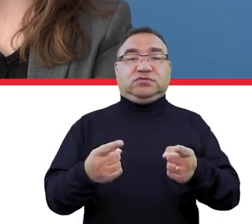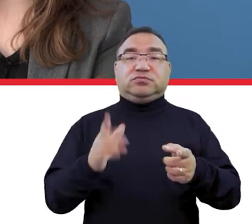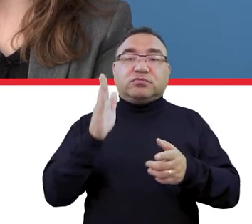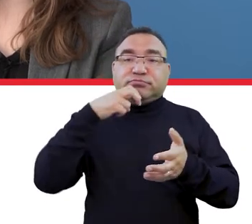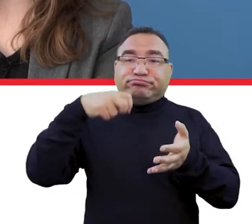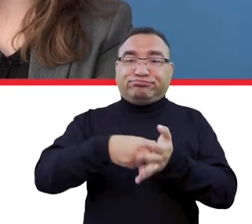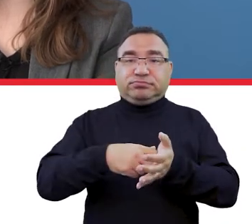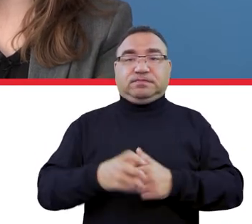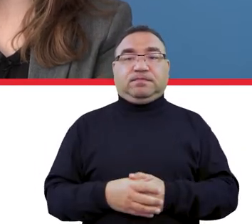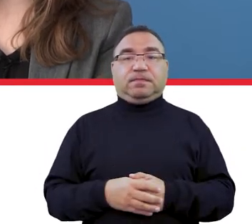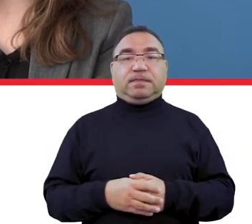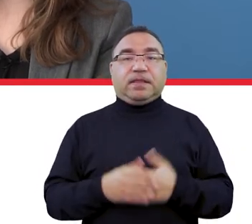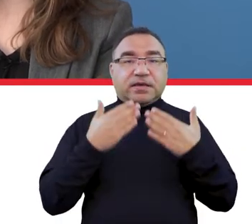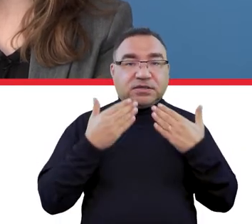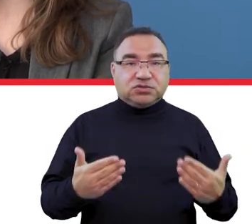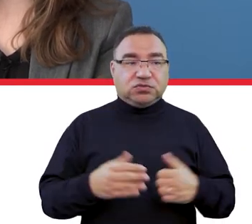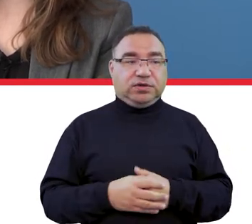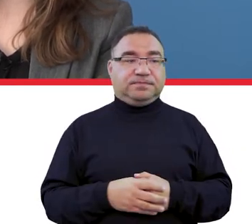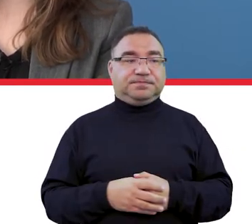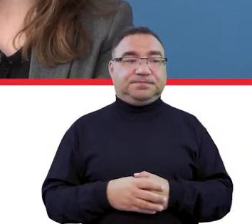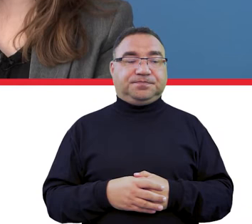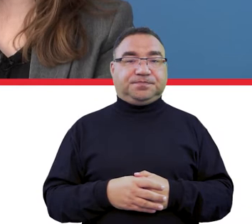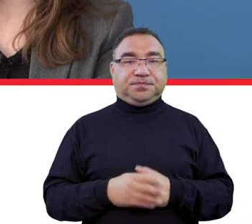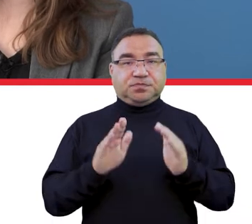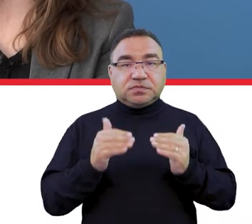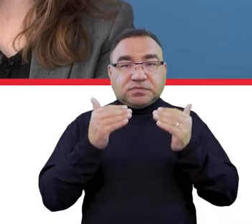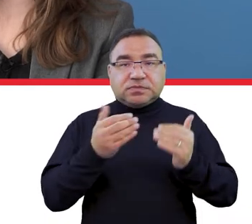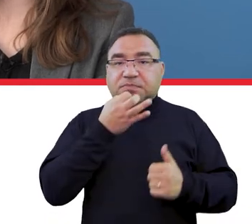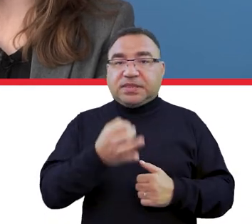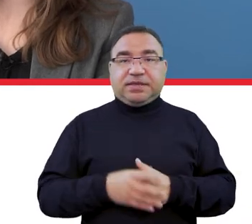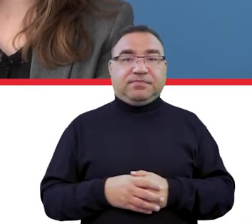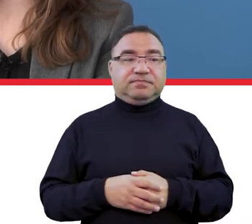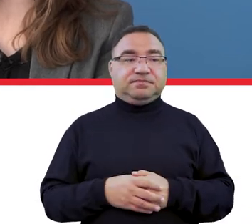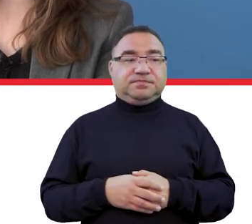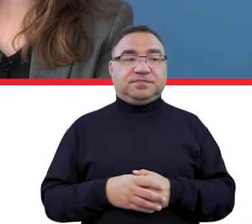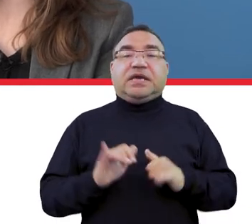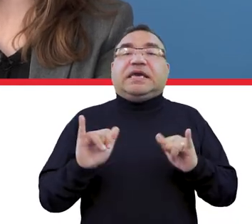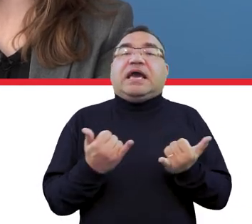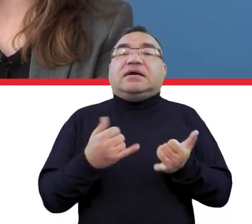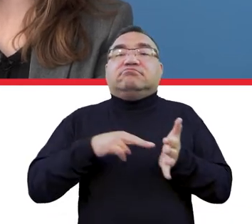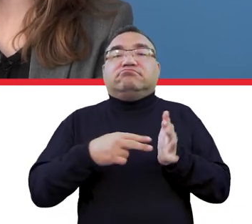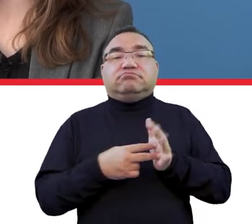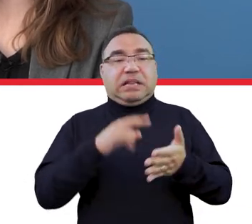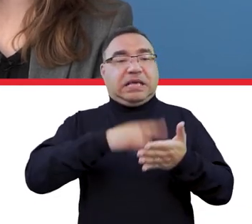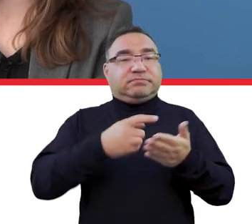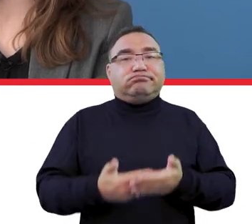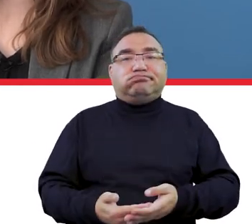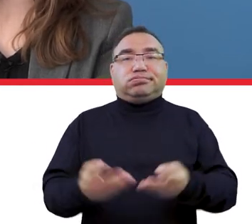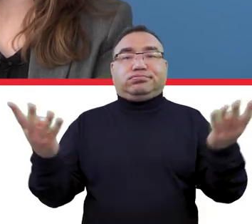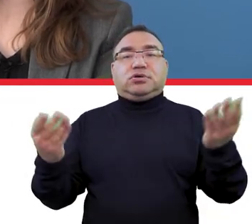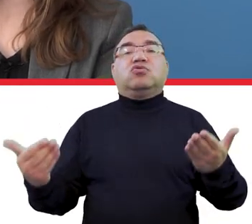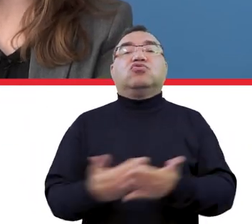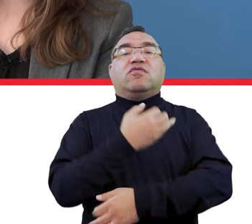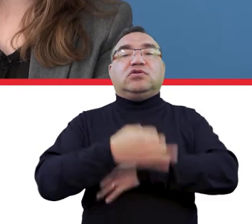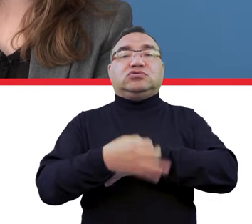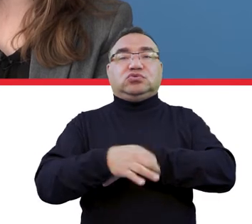Rozumiem, dziękuję. O ten proces jest właśnie następne pytanie, to znaczy jak należy zaplanować dystrybucję legitymacji dla nowych